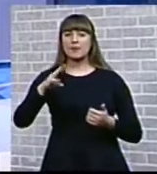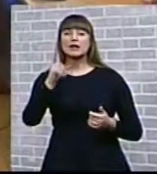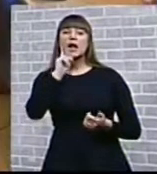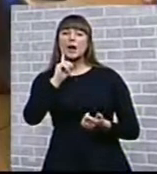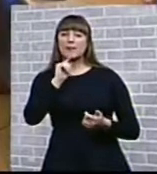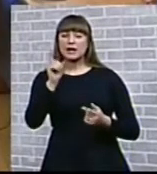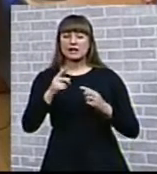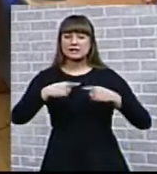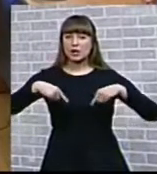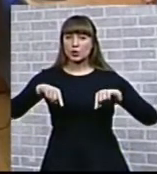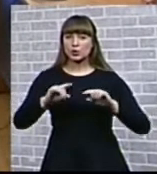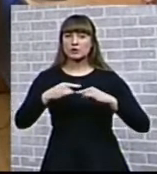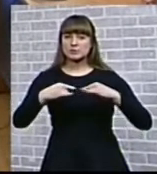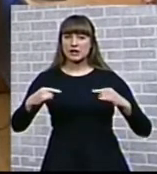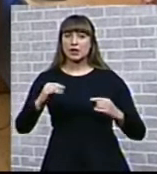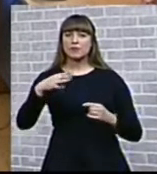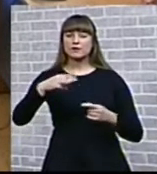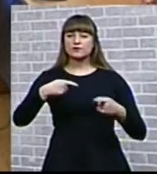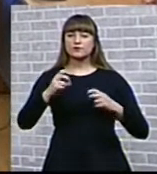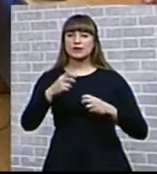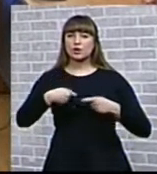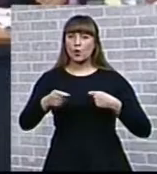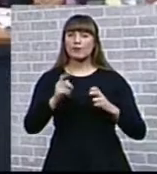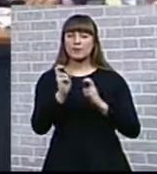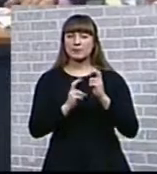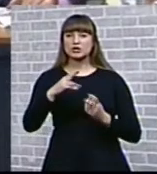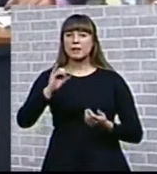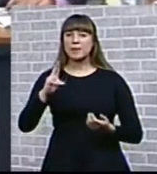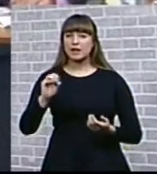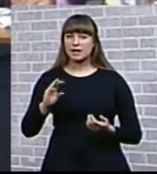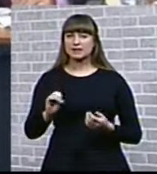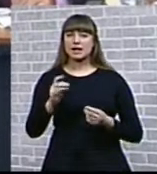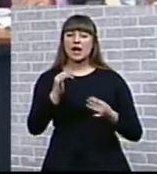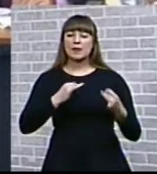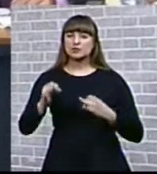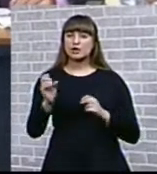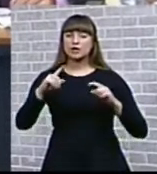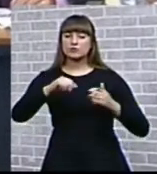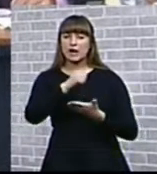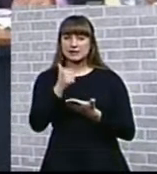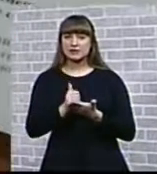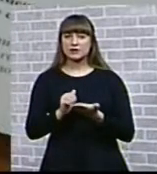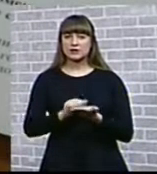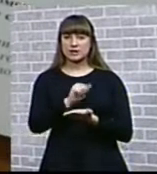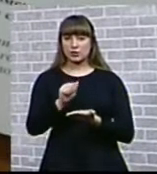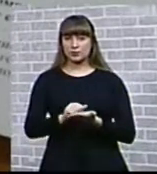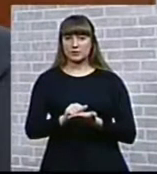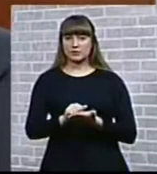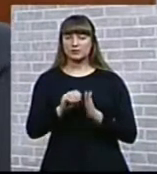пока за круглым столом в Торгово-промышленной палате представители министерства и эксперты обсуждают основные пункты документа.